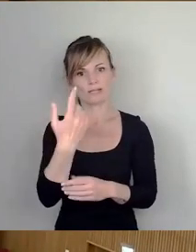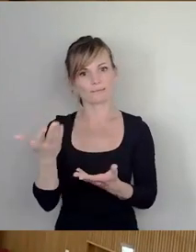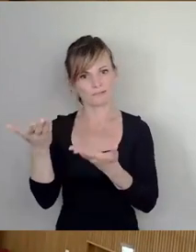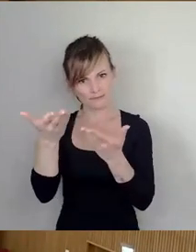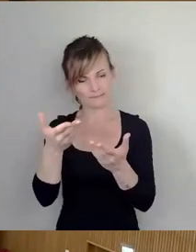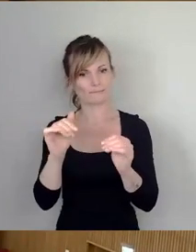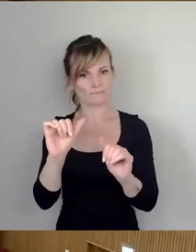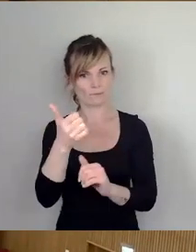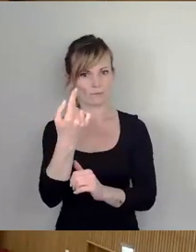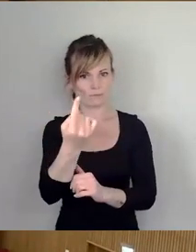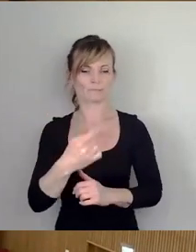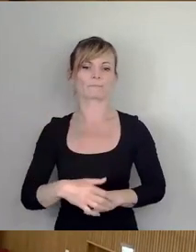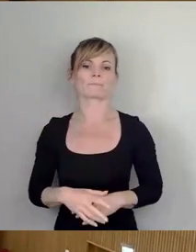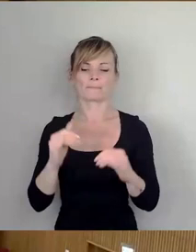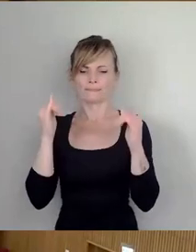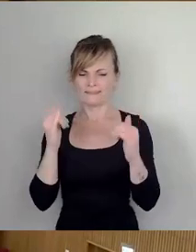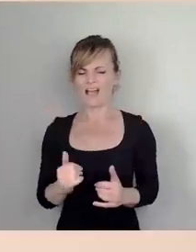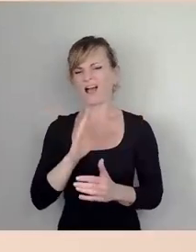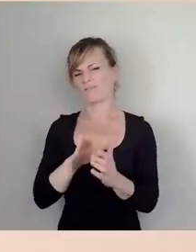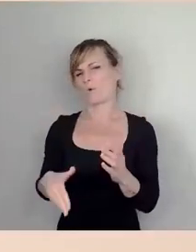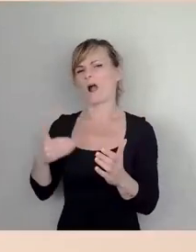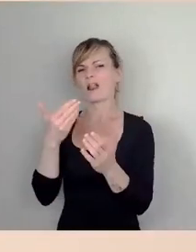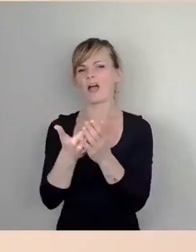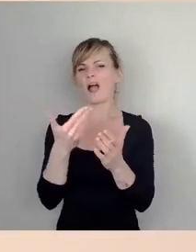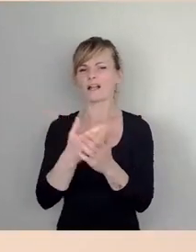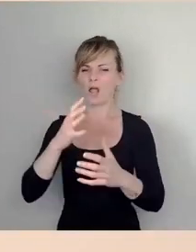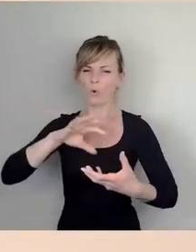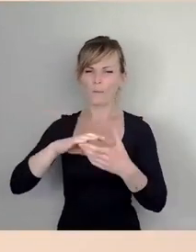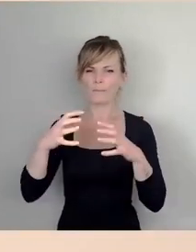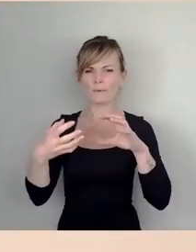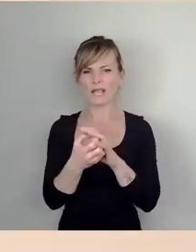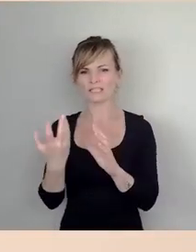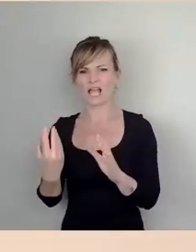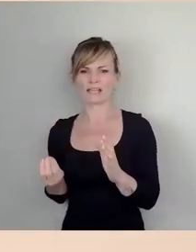Ja, die Vorlage ist so komplex, dass eine Einbringung natürlich in jedem Fall sinnvoll ist.